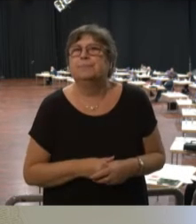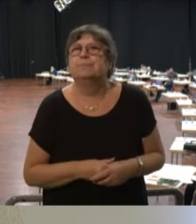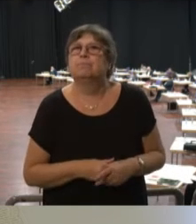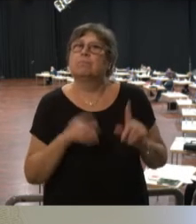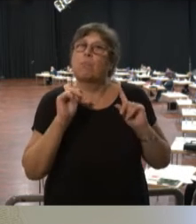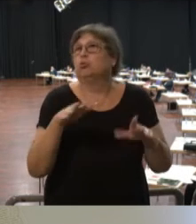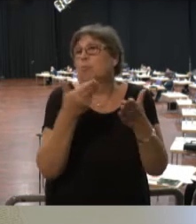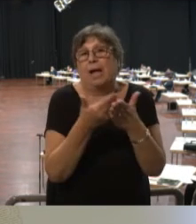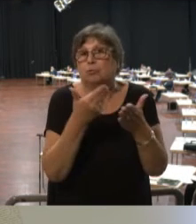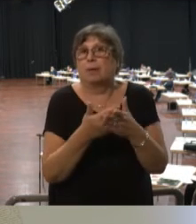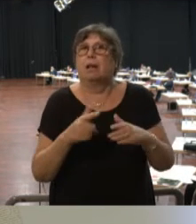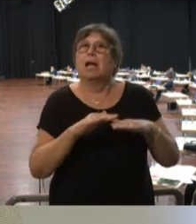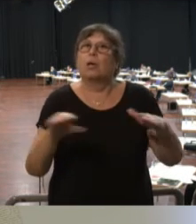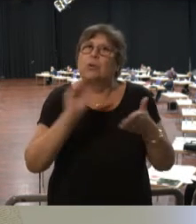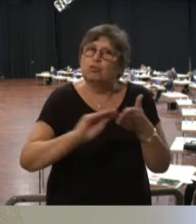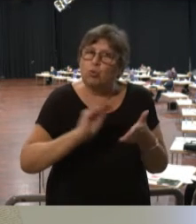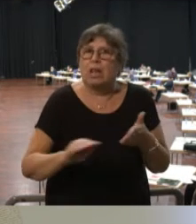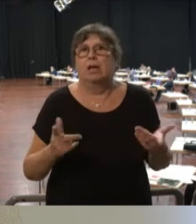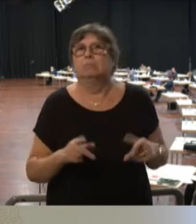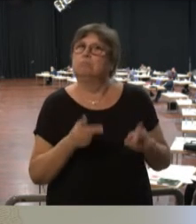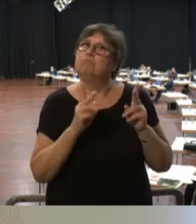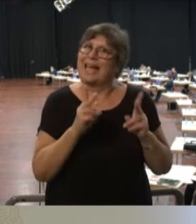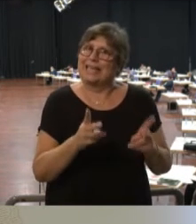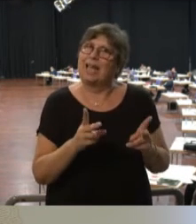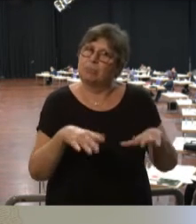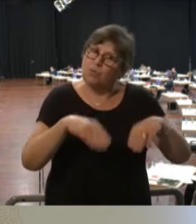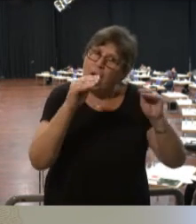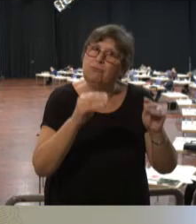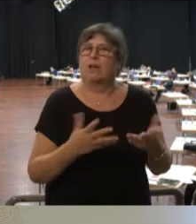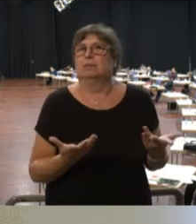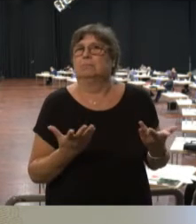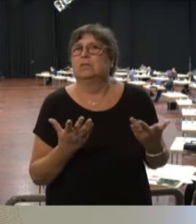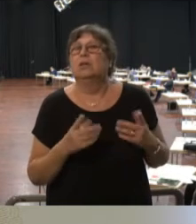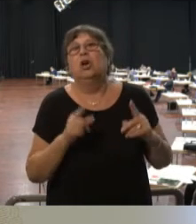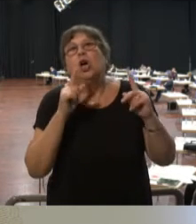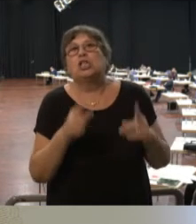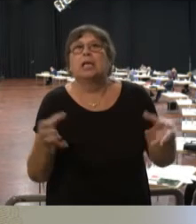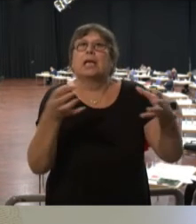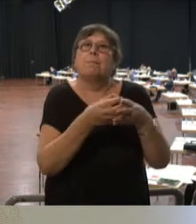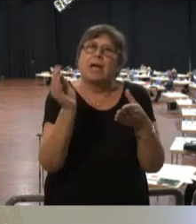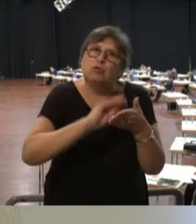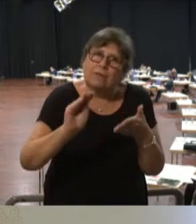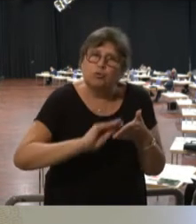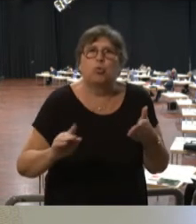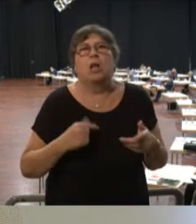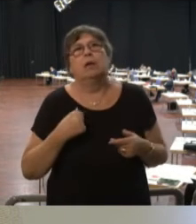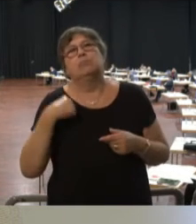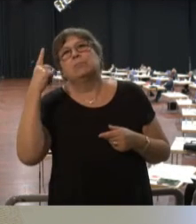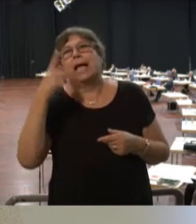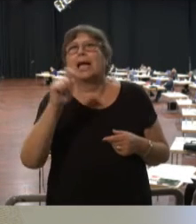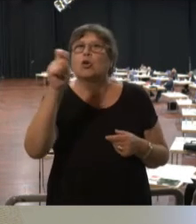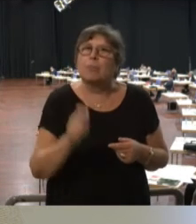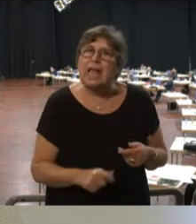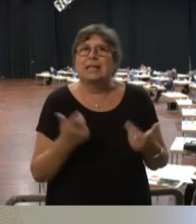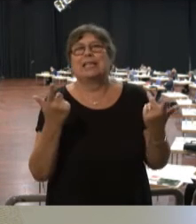Also zum Beispiel Grundschule, das wäre der richtige Platz. Und dann Gemeinschaftsschule. Ich denke, dass das Gymnasium